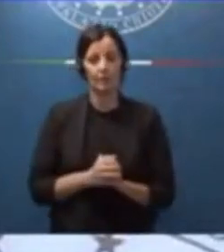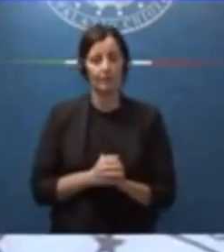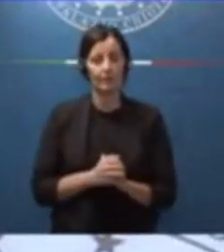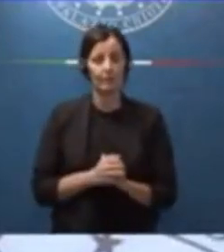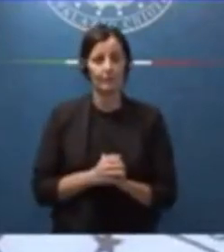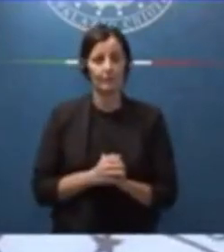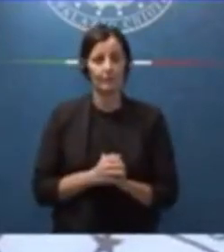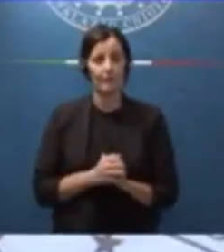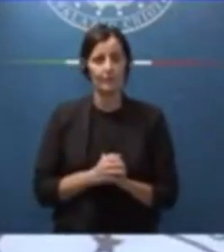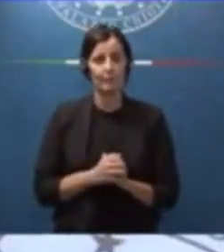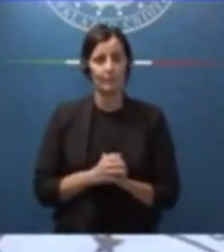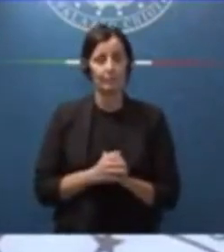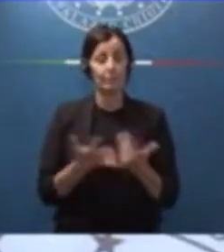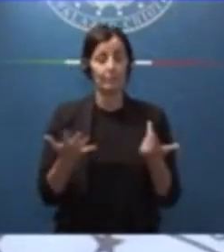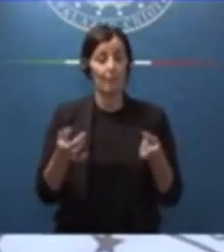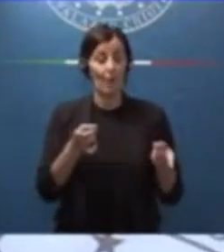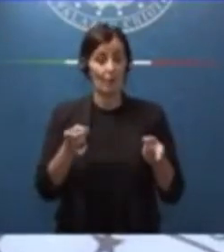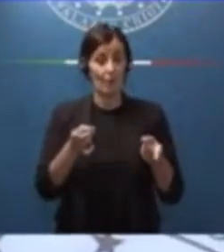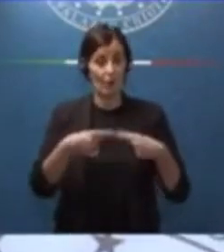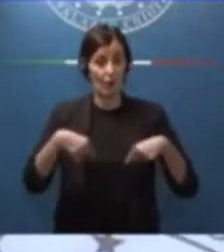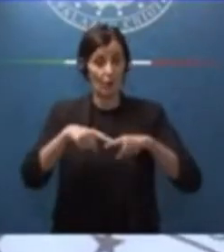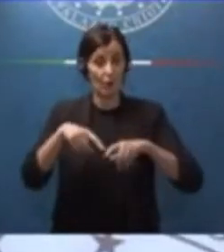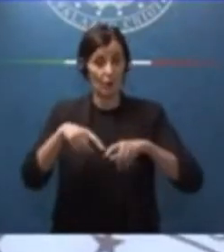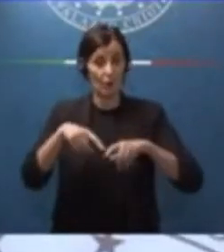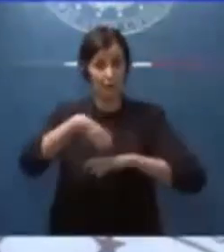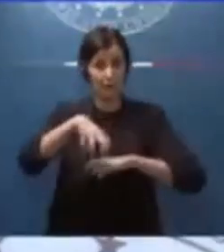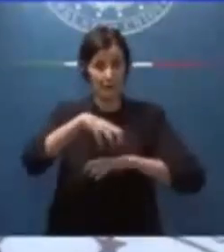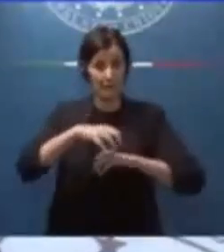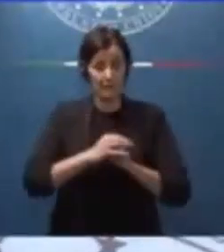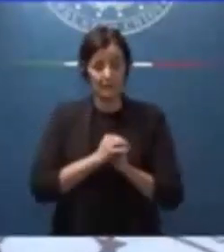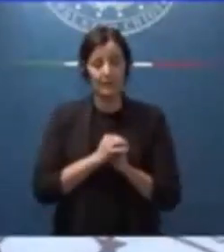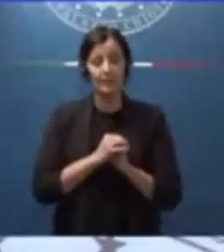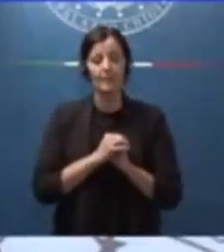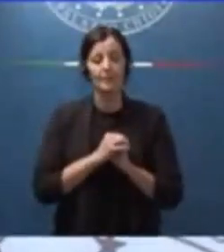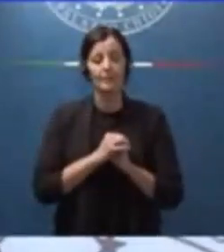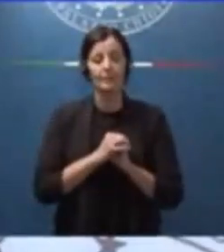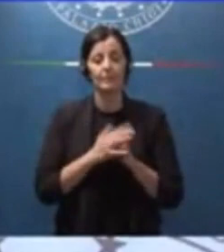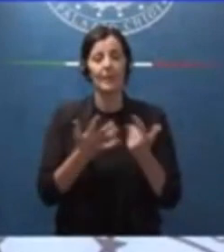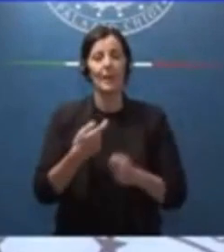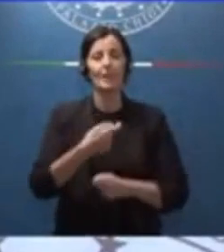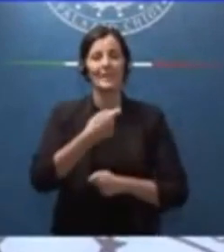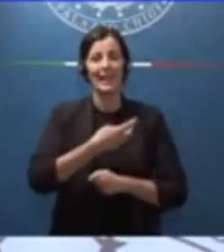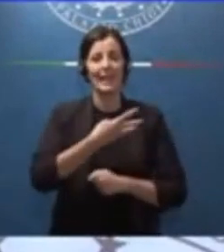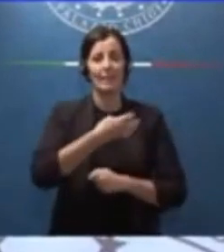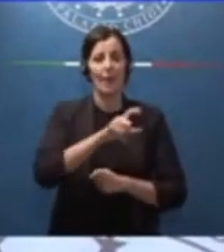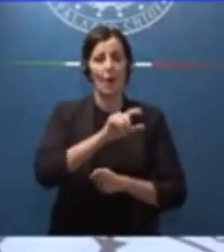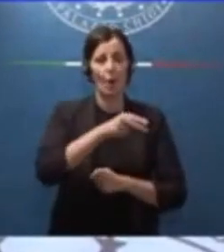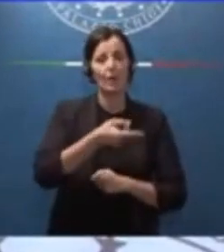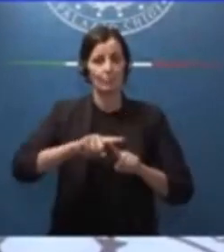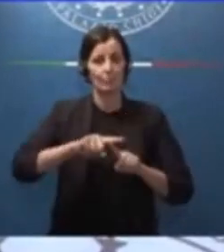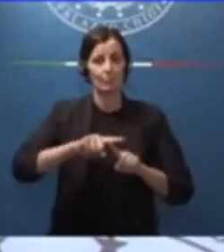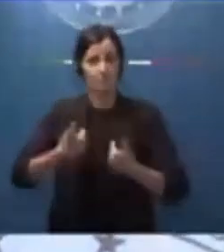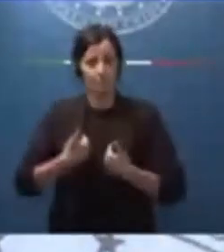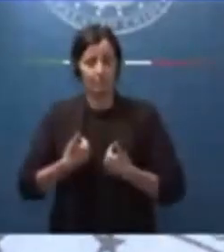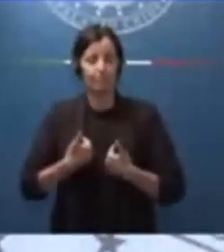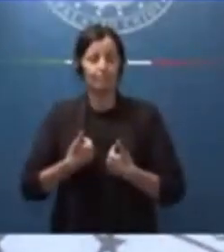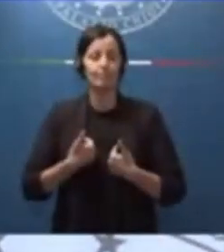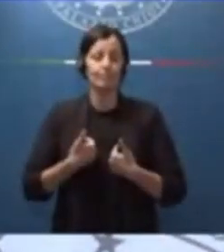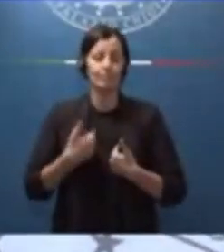Il Consiglio dei Ministri, il Presidente Meloni ed io abbiamo ricordato